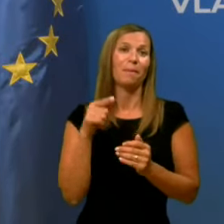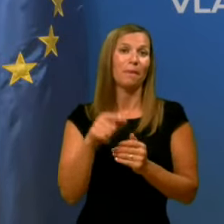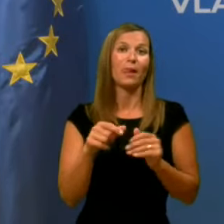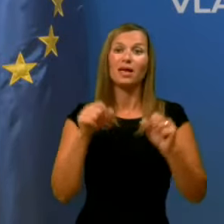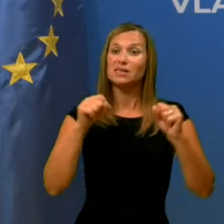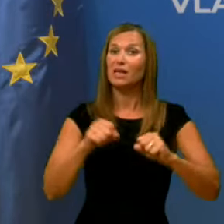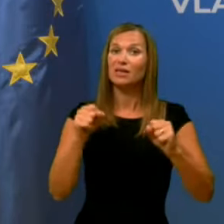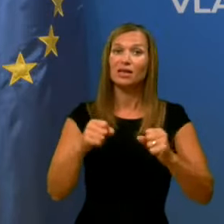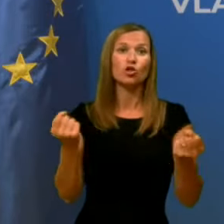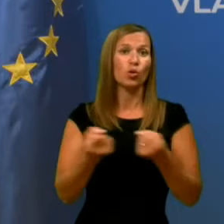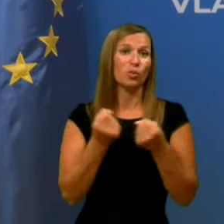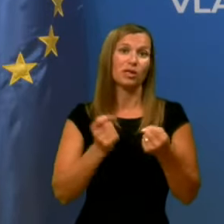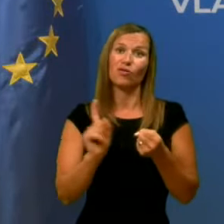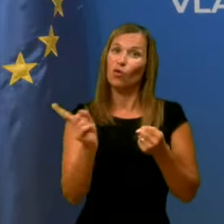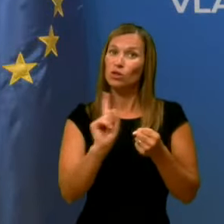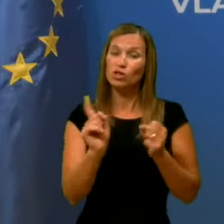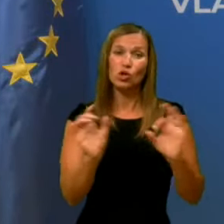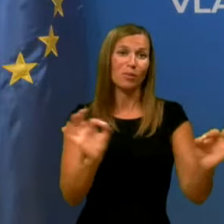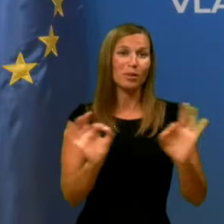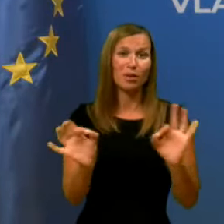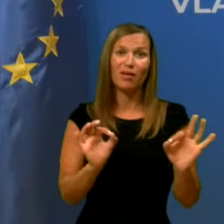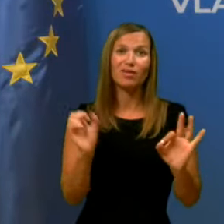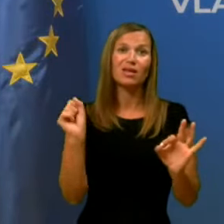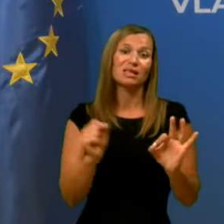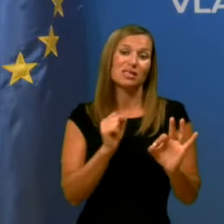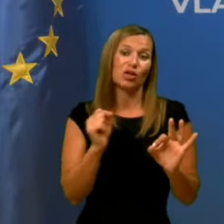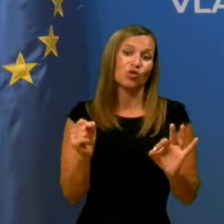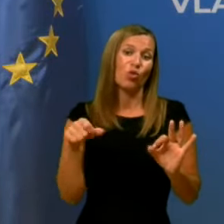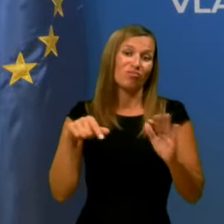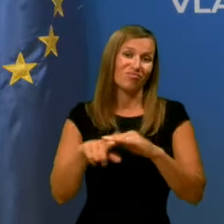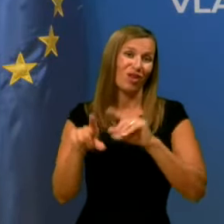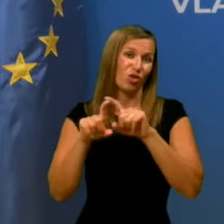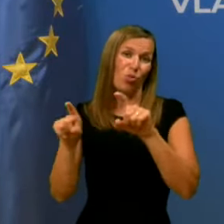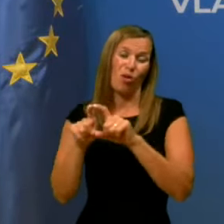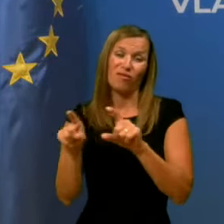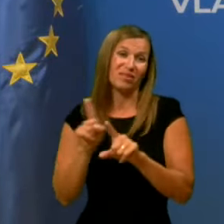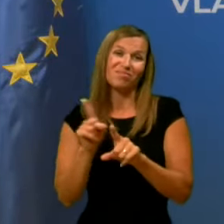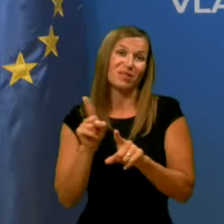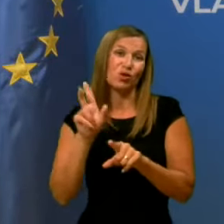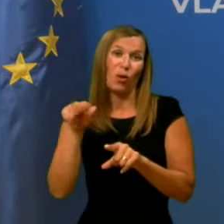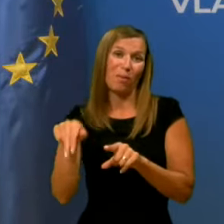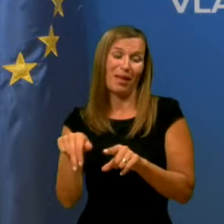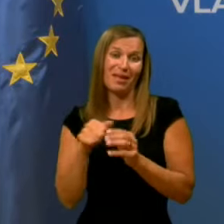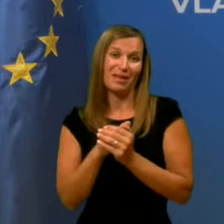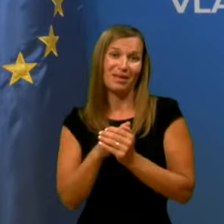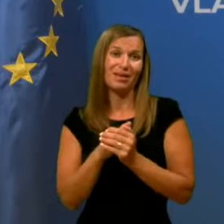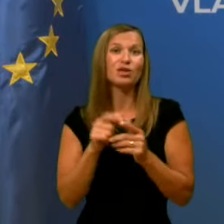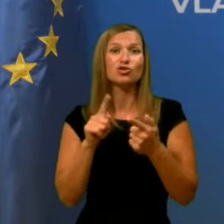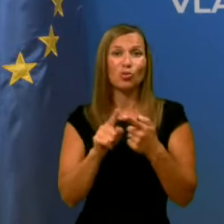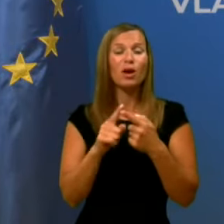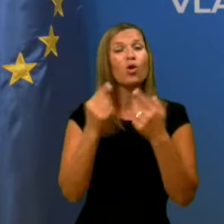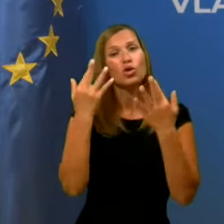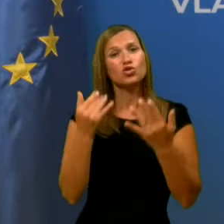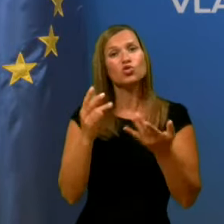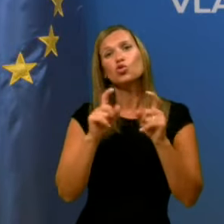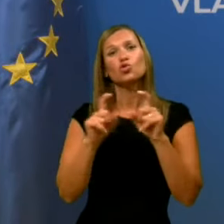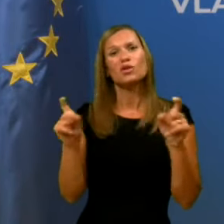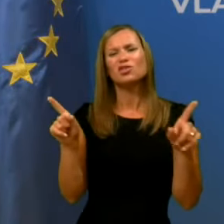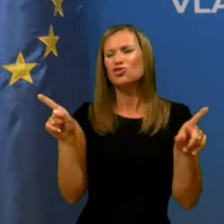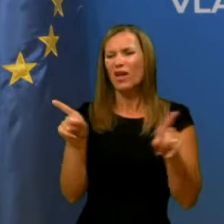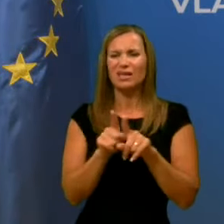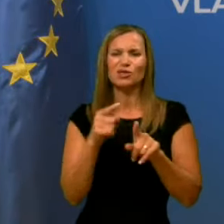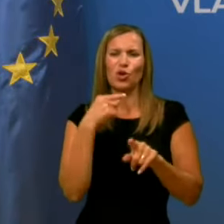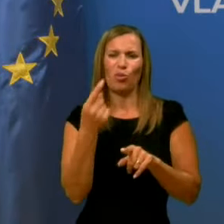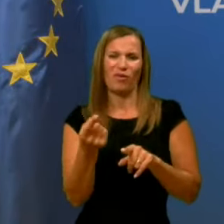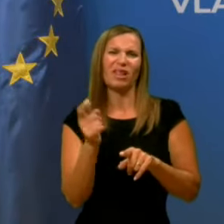pripravljeni in tudi ljudi seveda ni na razpolago v teh domovih, čeprav je to računsko sodišče enako ugotavljalo,